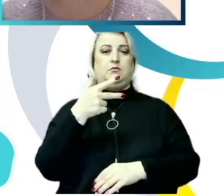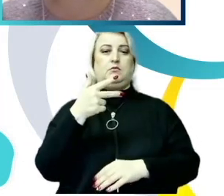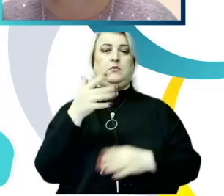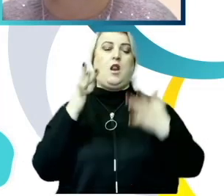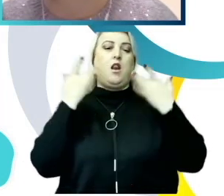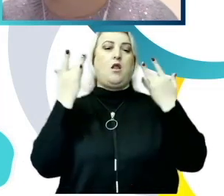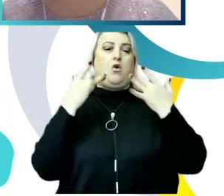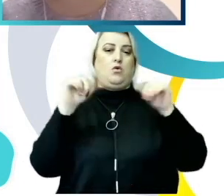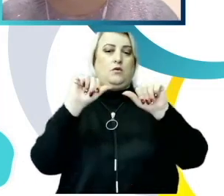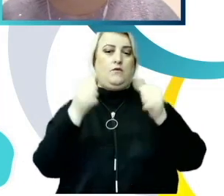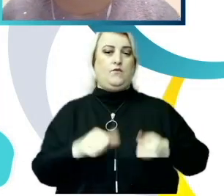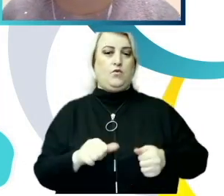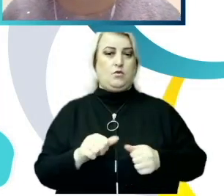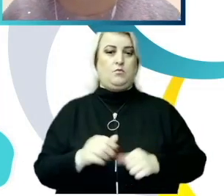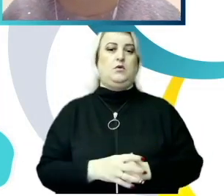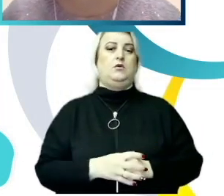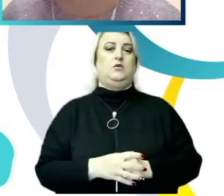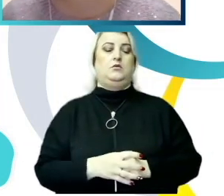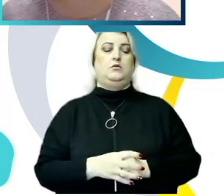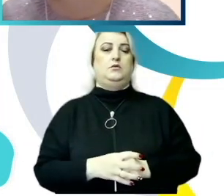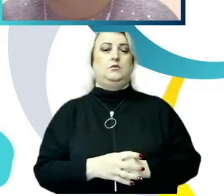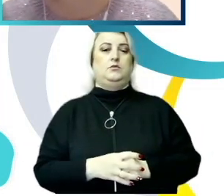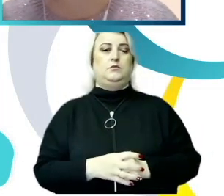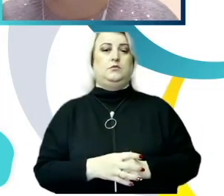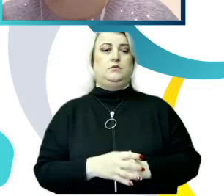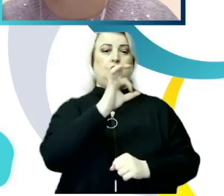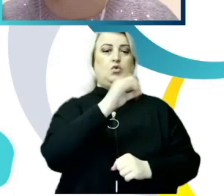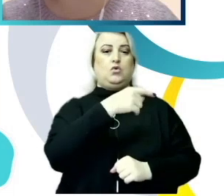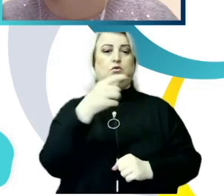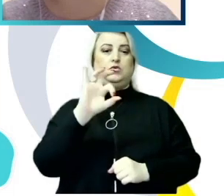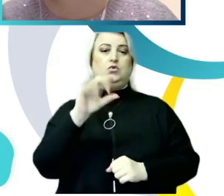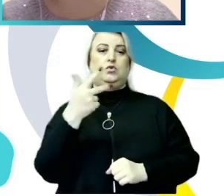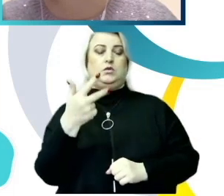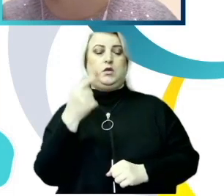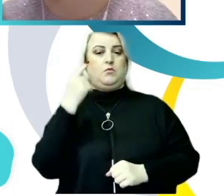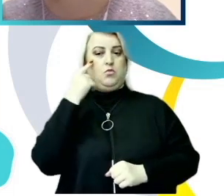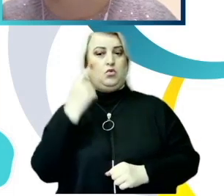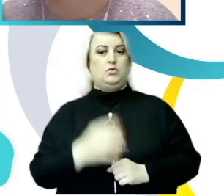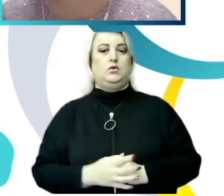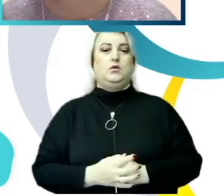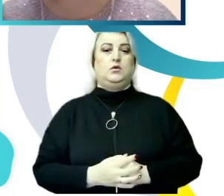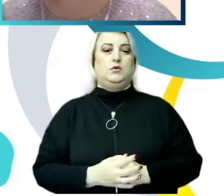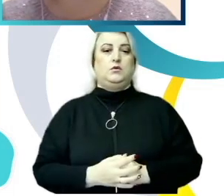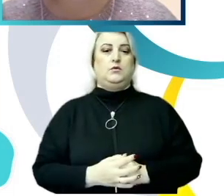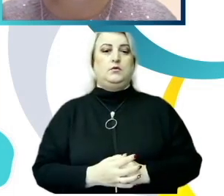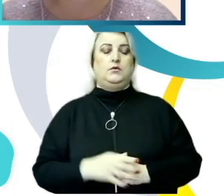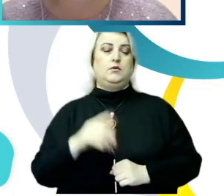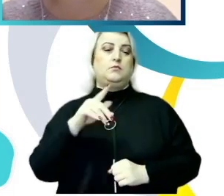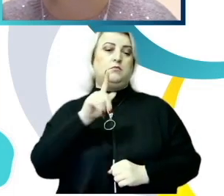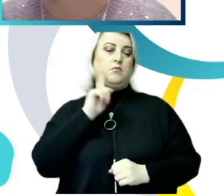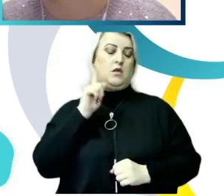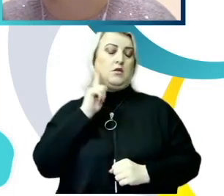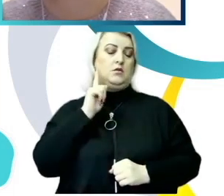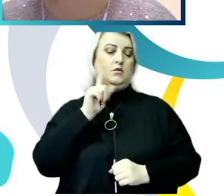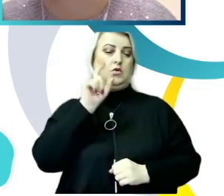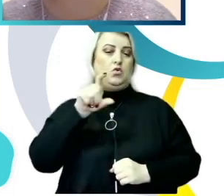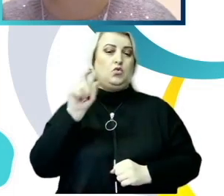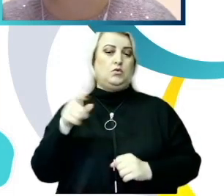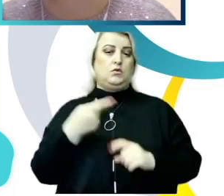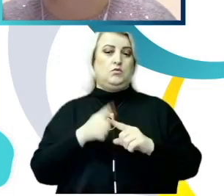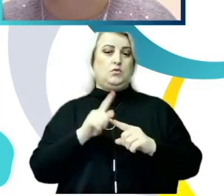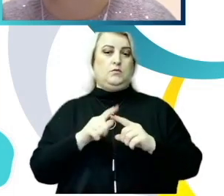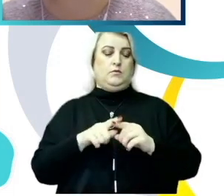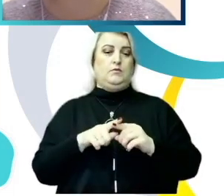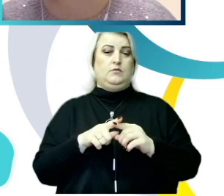includ tinerii a căror răspunsuri au acumulat de la 0 la 0,30 puncte și sunt tineri care în mare parte s-au confruntat cu forme